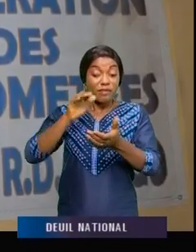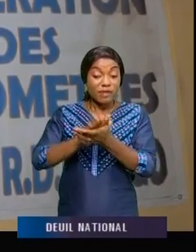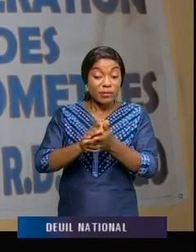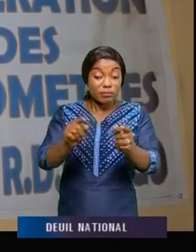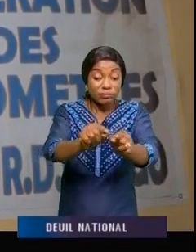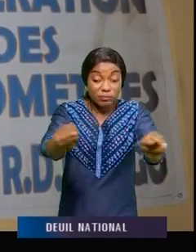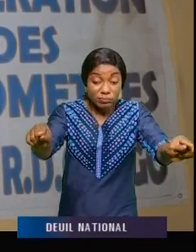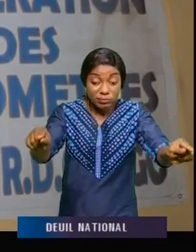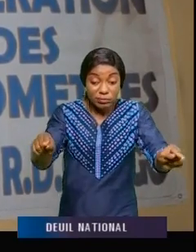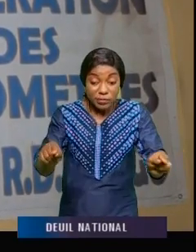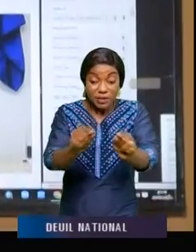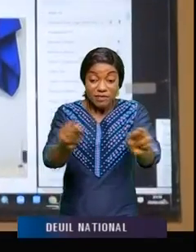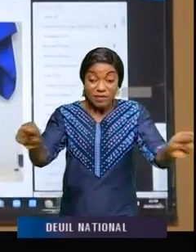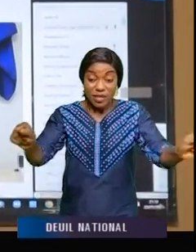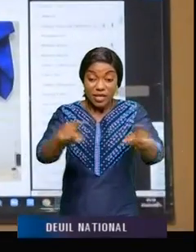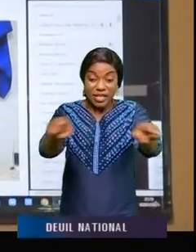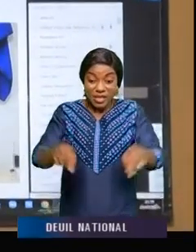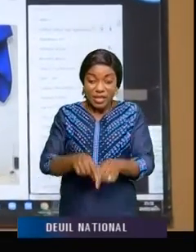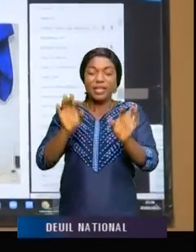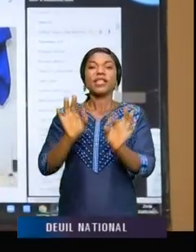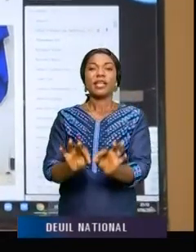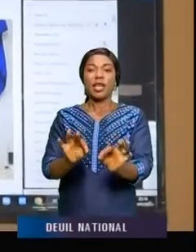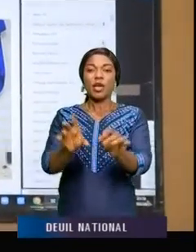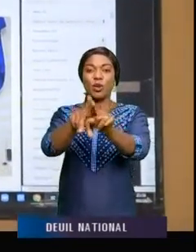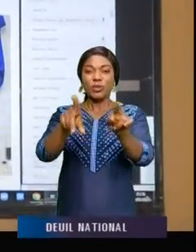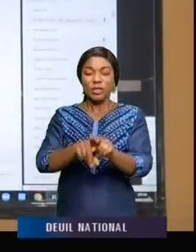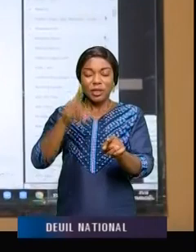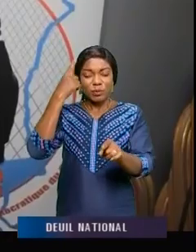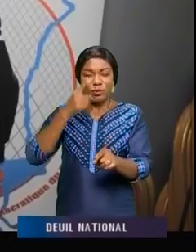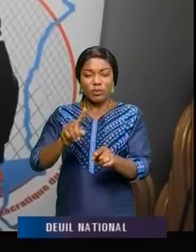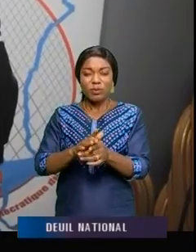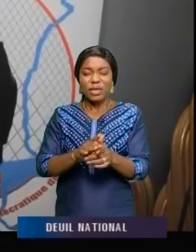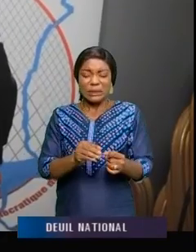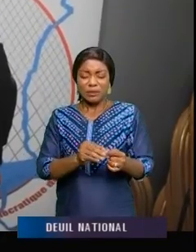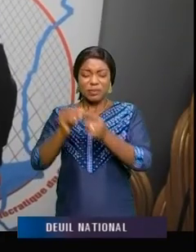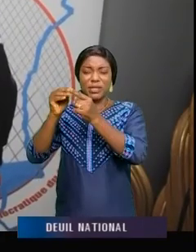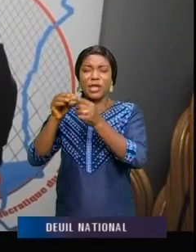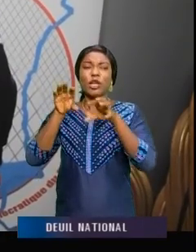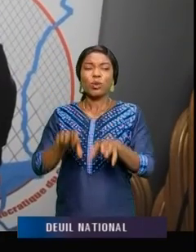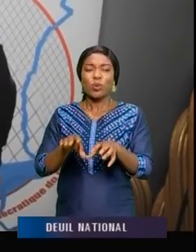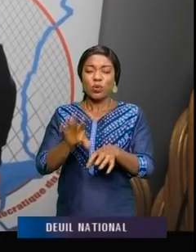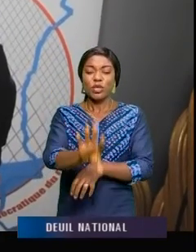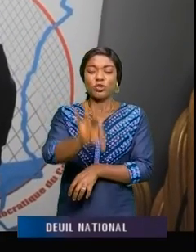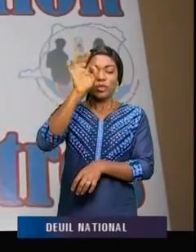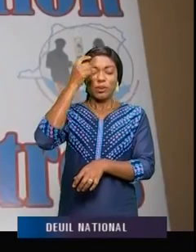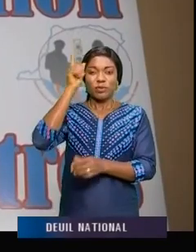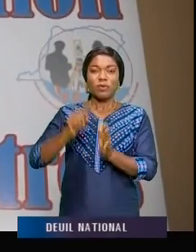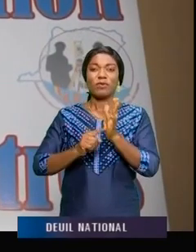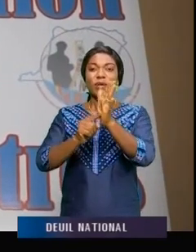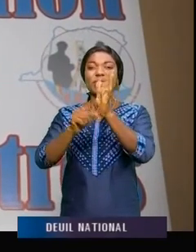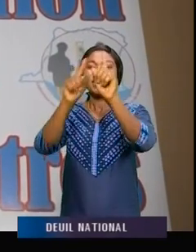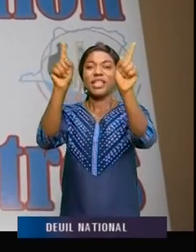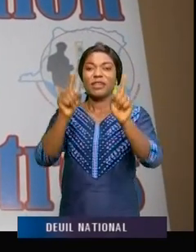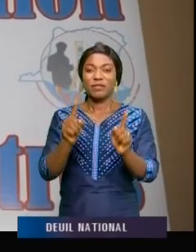plusieurs domaines de la vie nationale. Exceptionnellement pour cette année, la RDC a été choisie pour représenter l'Afrique